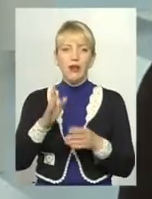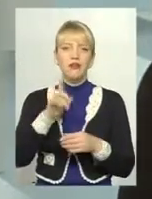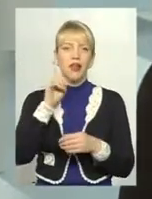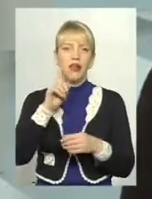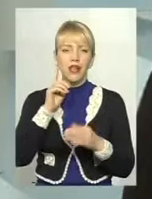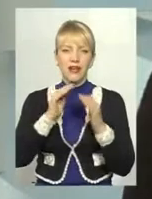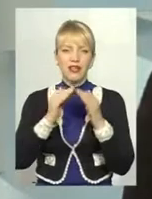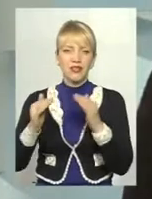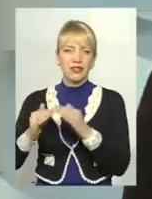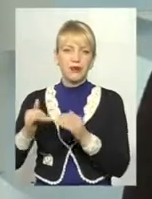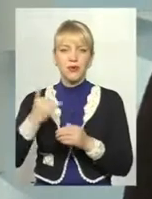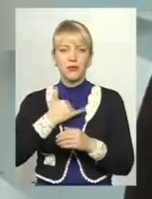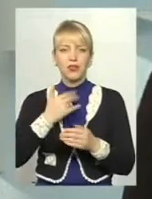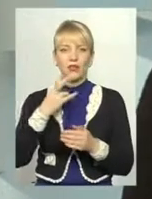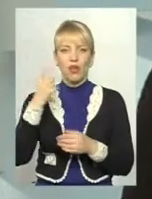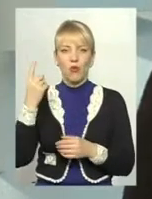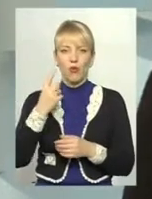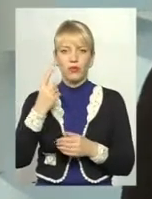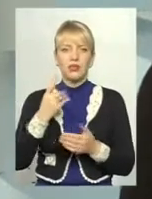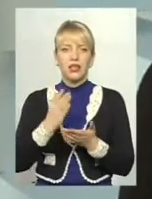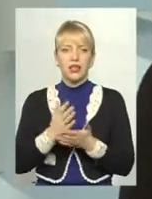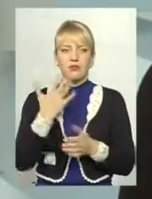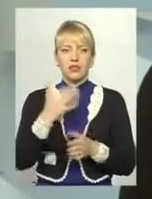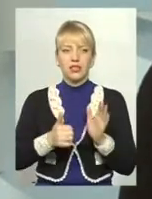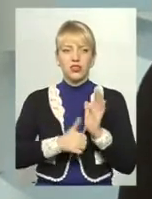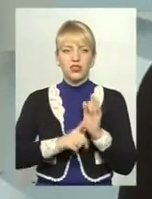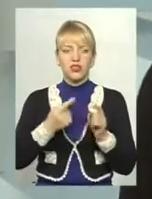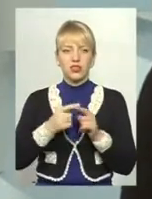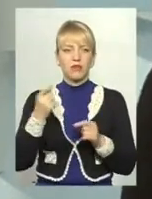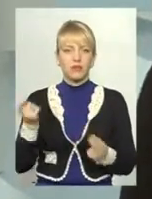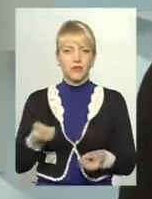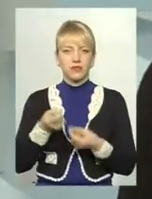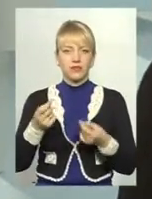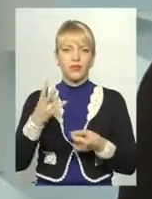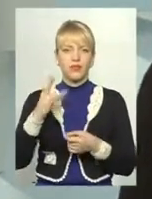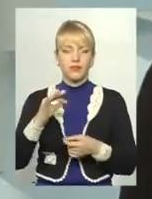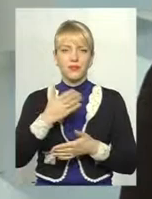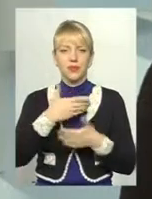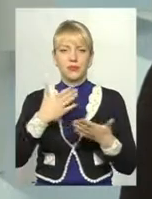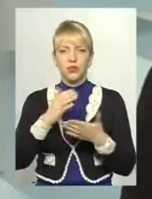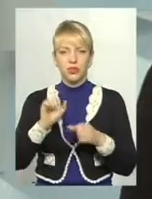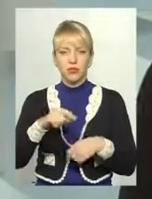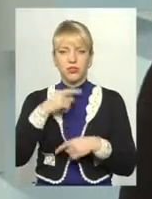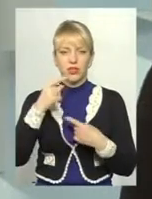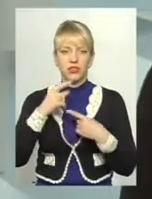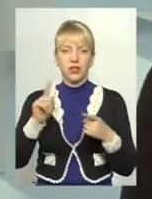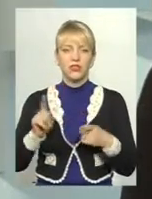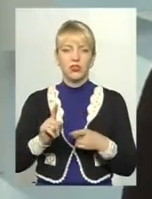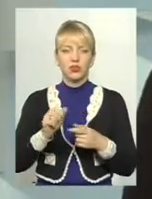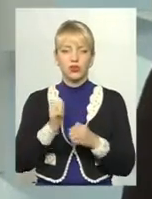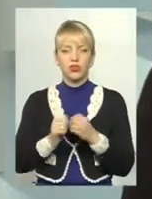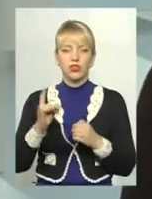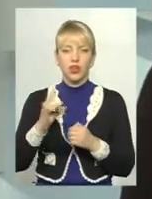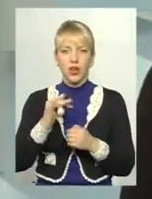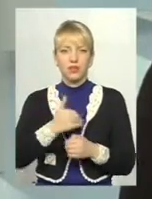У нас їх всього на область є 56, це не настільки великий показник. Хоча ми можемо сказати, що тенденції кожного разу